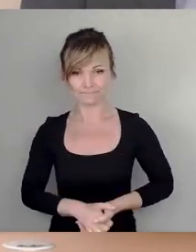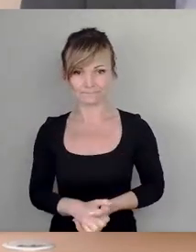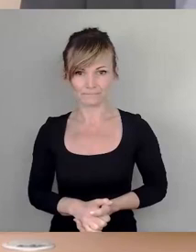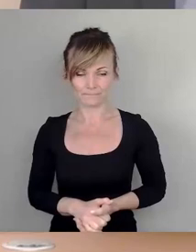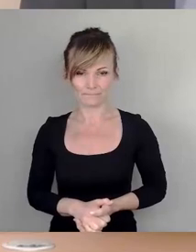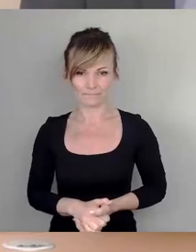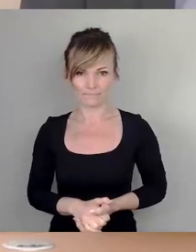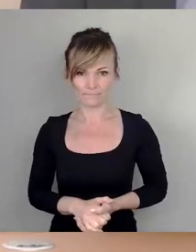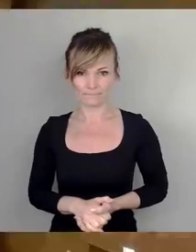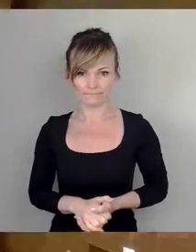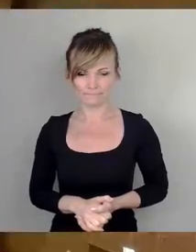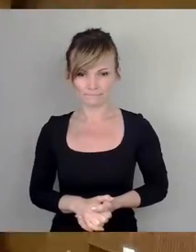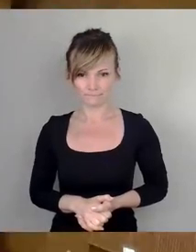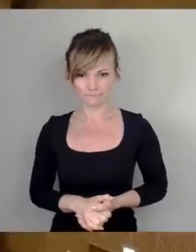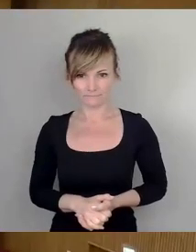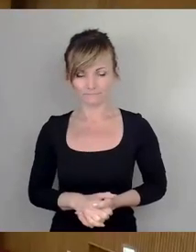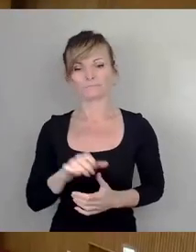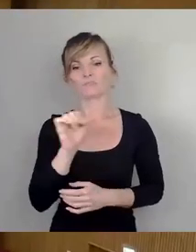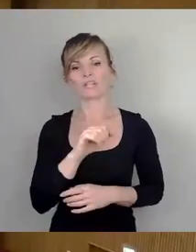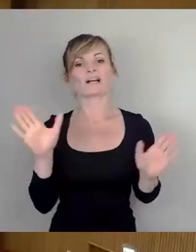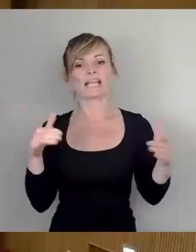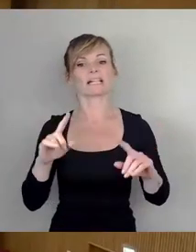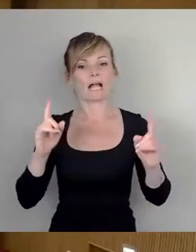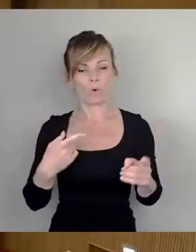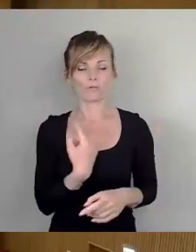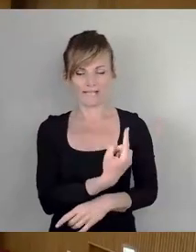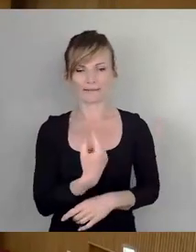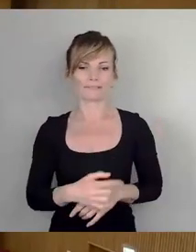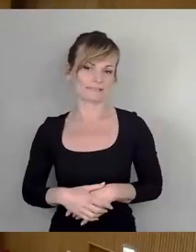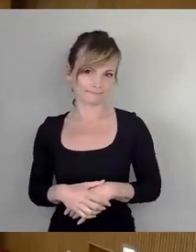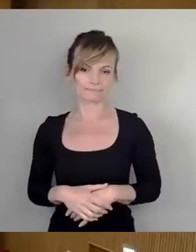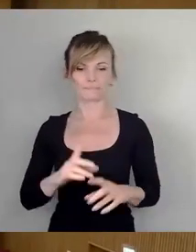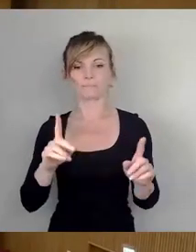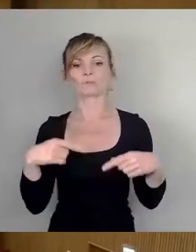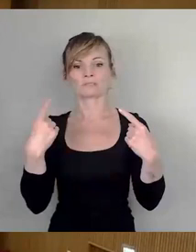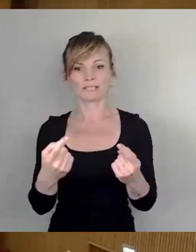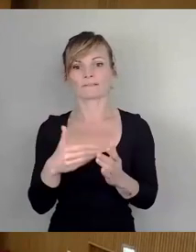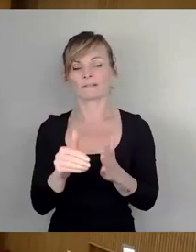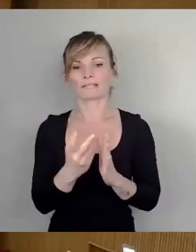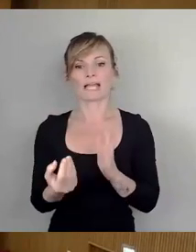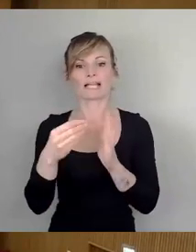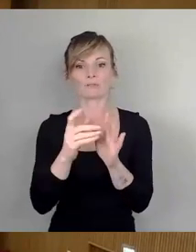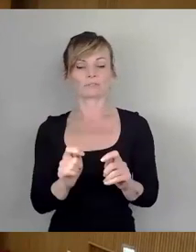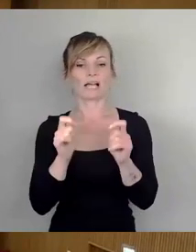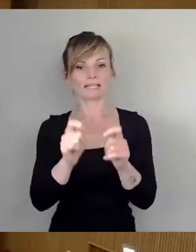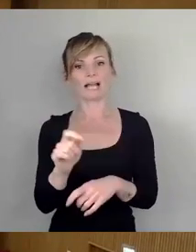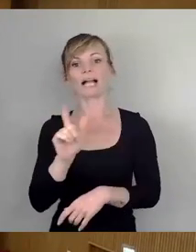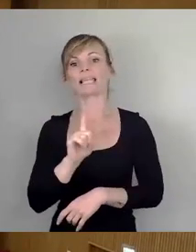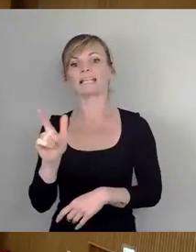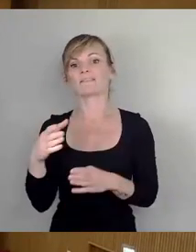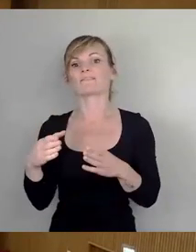Dann macht das Stefan Engel auch, bitteschön. Danach würden wir weitermachen mit dem Ergänzungsantrag, linke Fraktion.